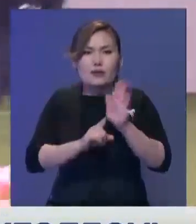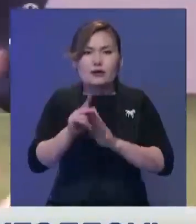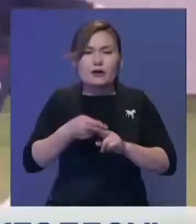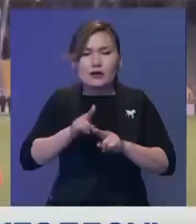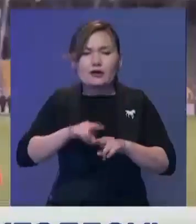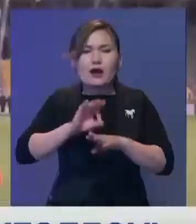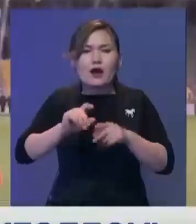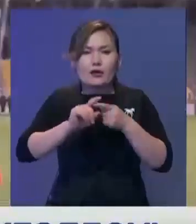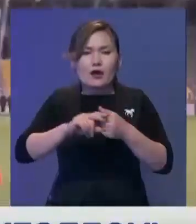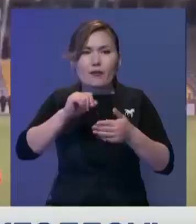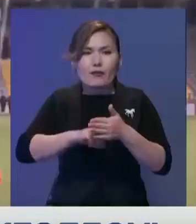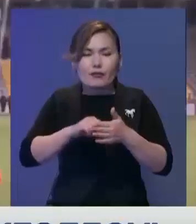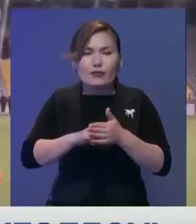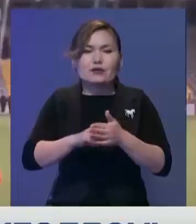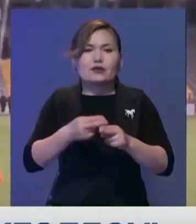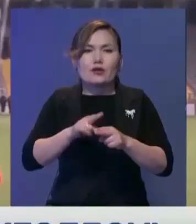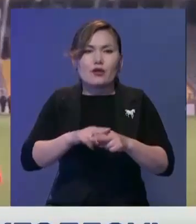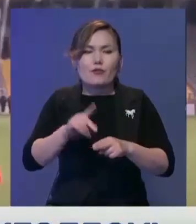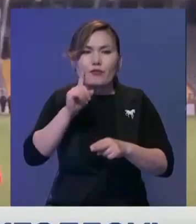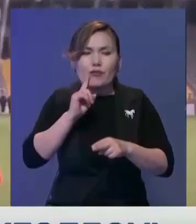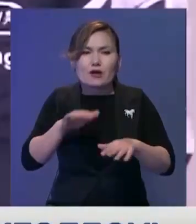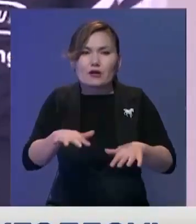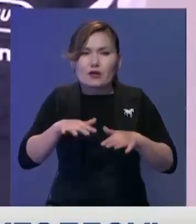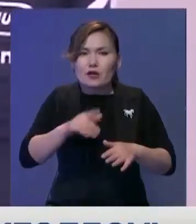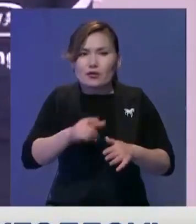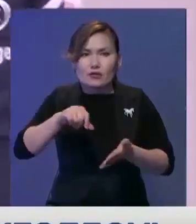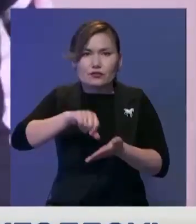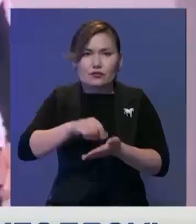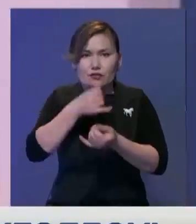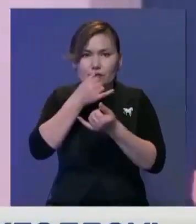Эпитахуалға байланысты ойын көрерменсіз өтетінін айты кедейік.